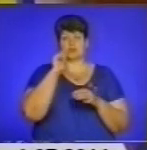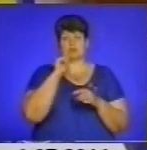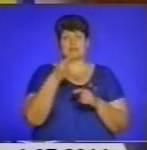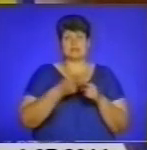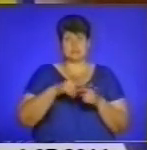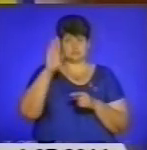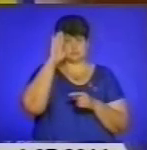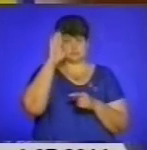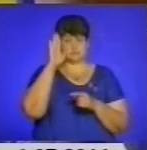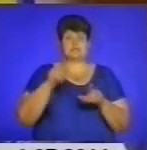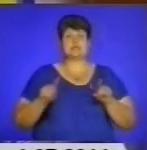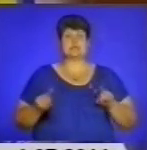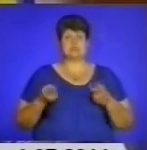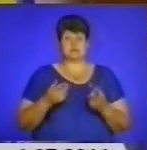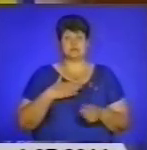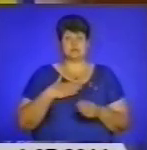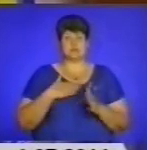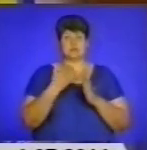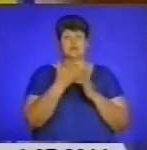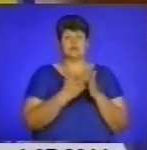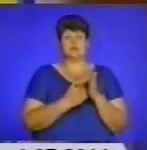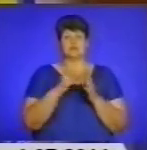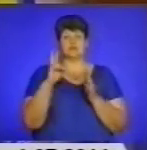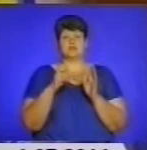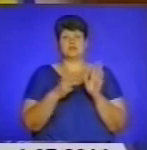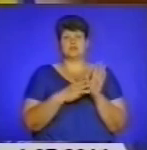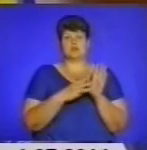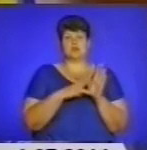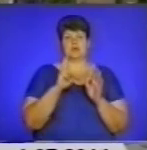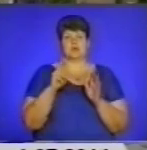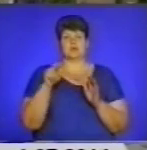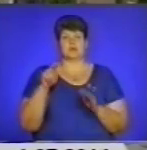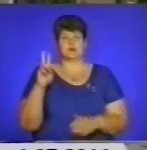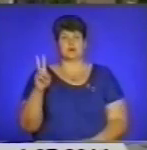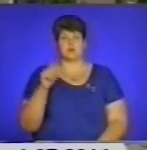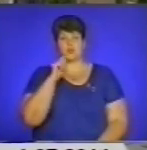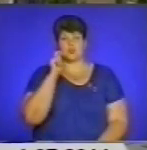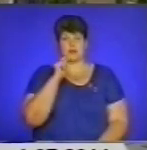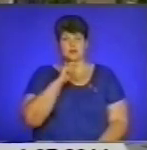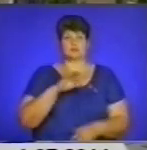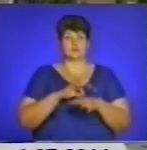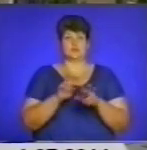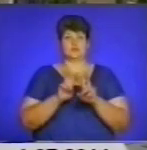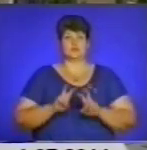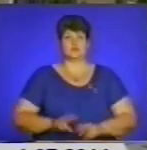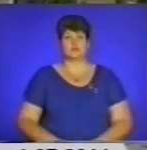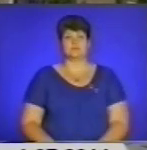особа затримана нами у порядку статті 208 КПК України. Проводиться розслідування.